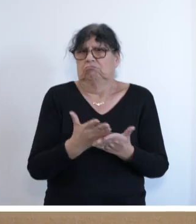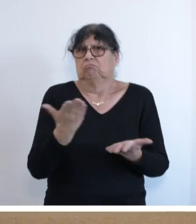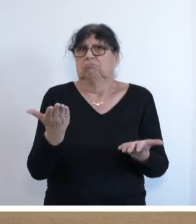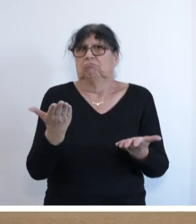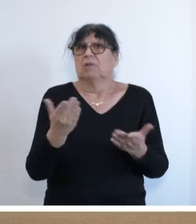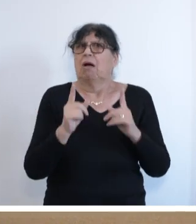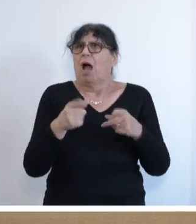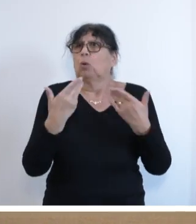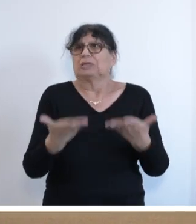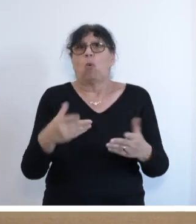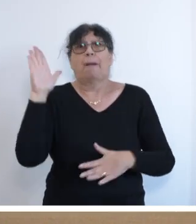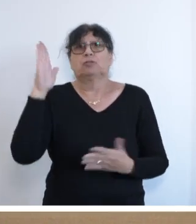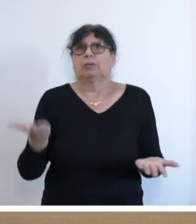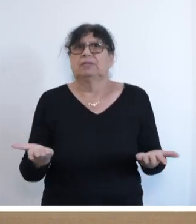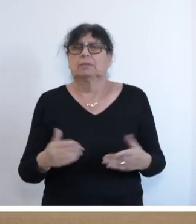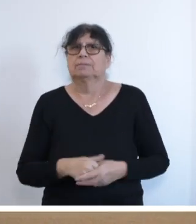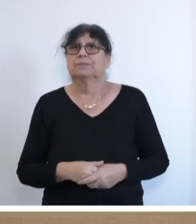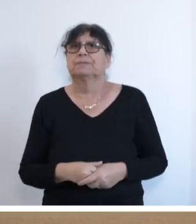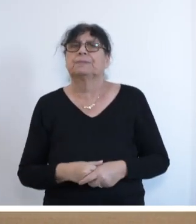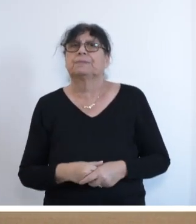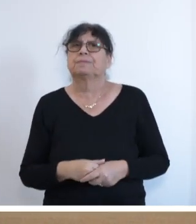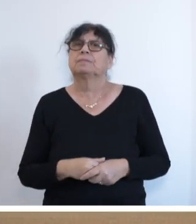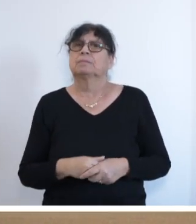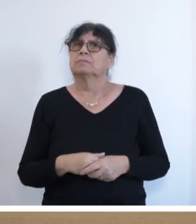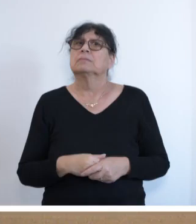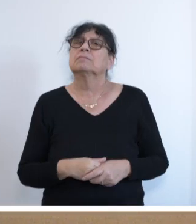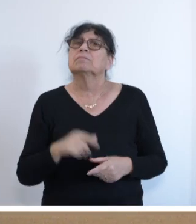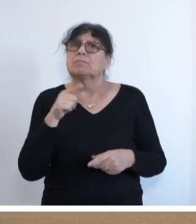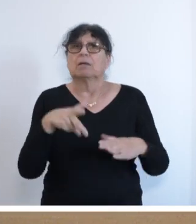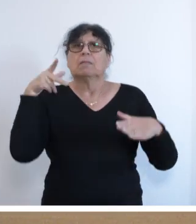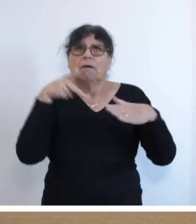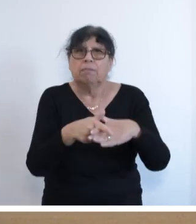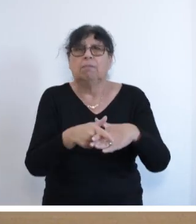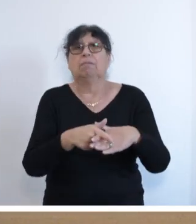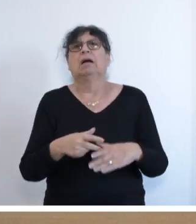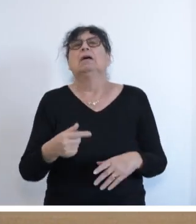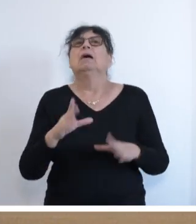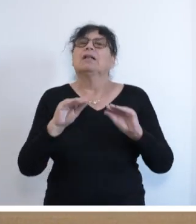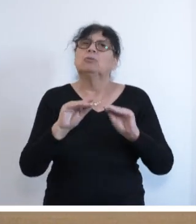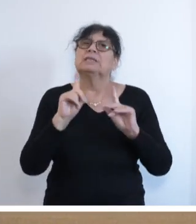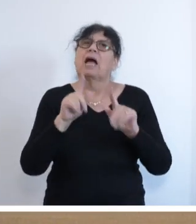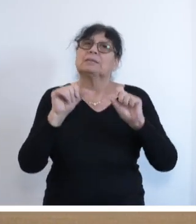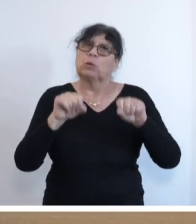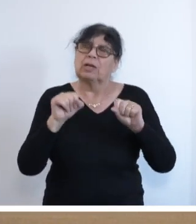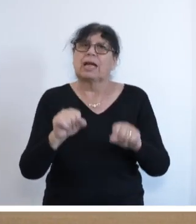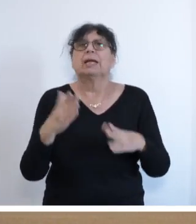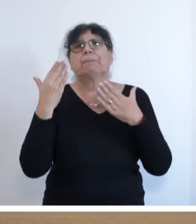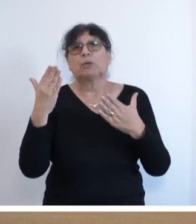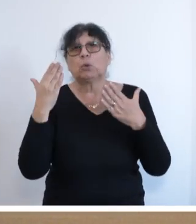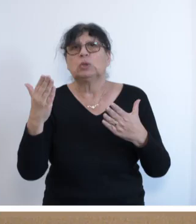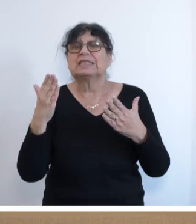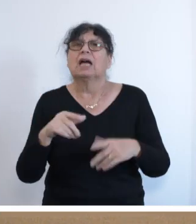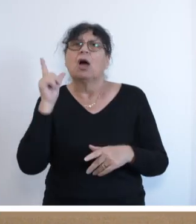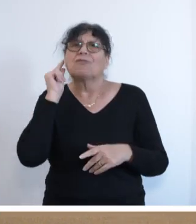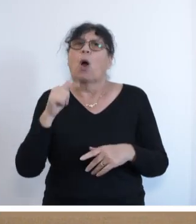Wurde auch so abgestimmt. Jetzt haben Sie mich unterbrochen, das nutze ich als Gelegenheit und begrüße Frau Katja Göbel